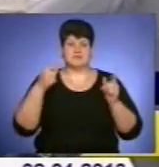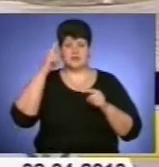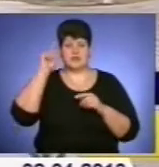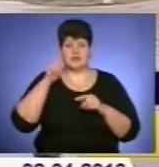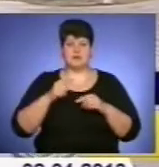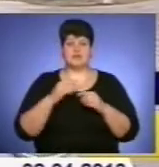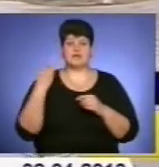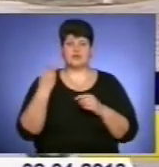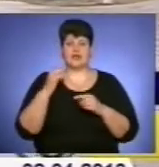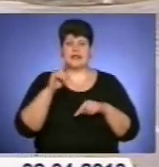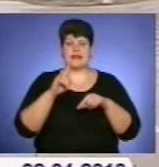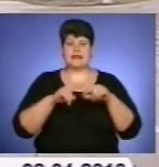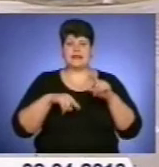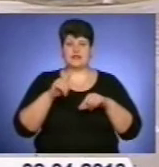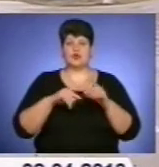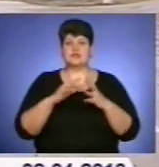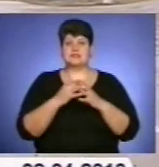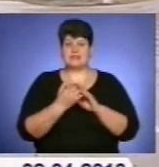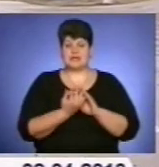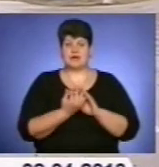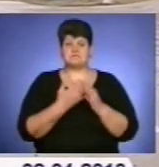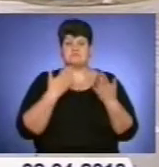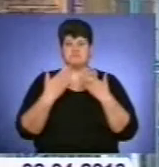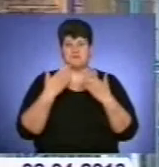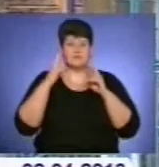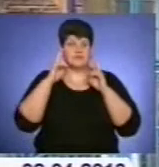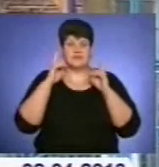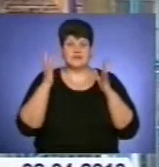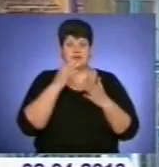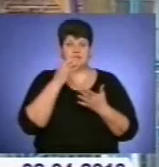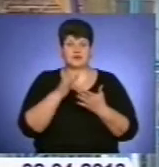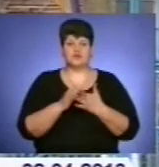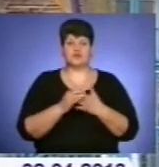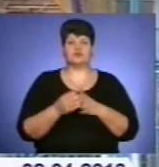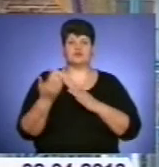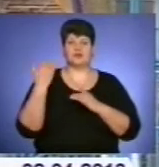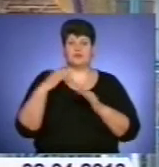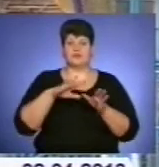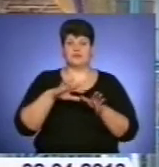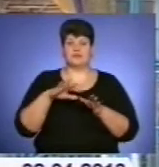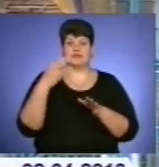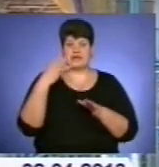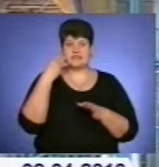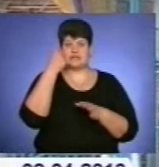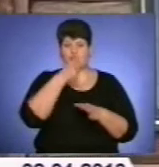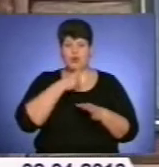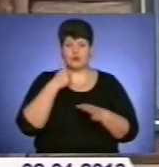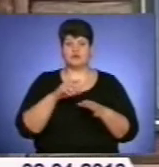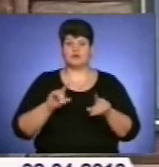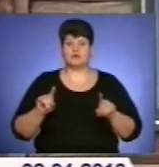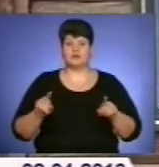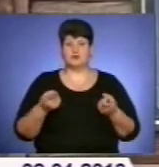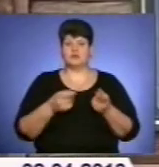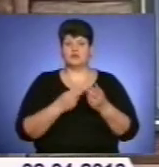рідного села. Спілкуючись з ним і не скаже, що за плечема у пана Володимира майже 30 років поневірянь. Він